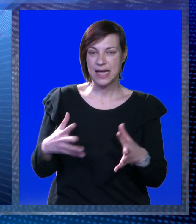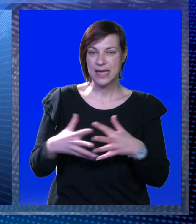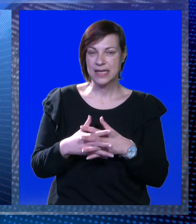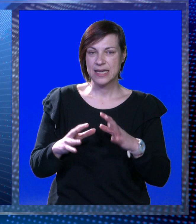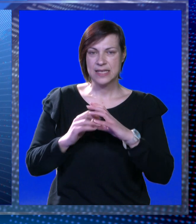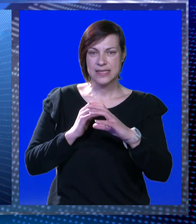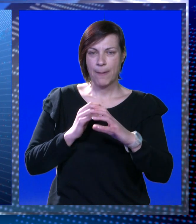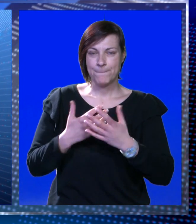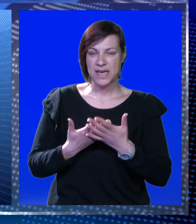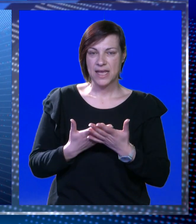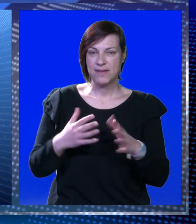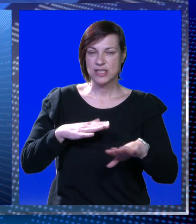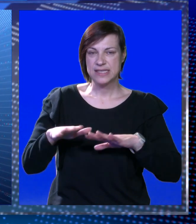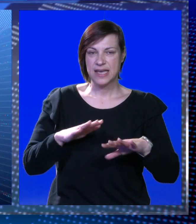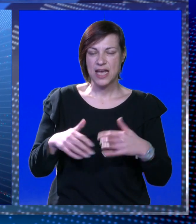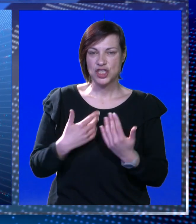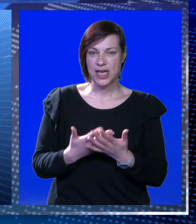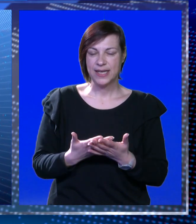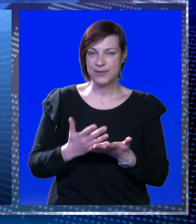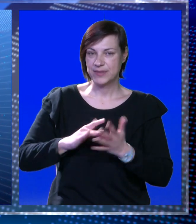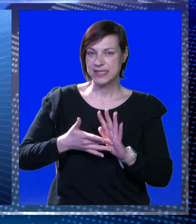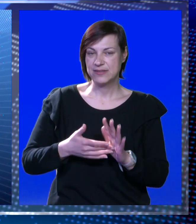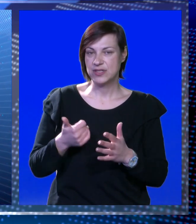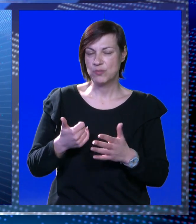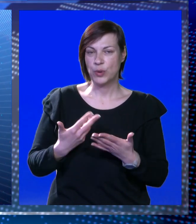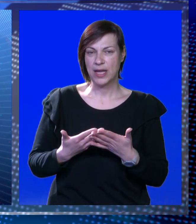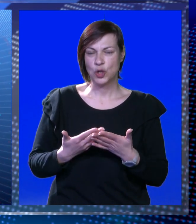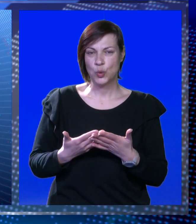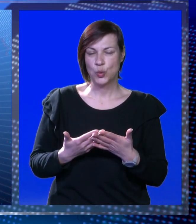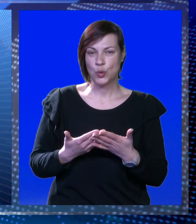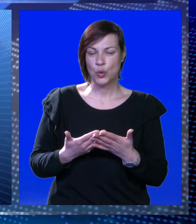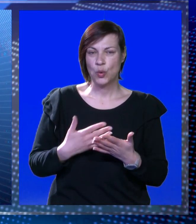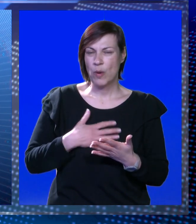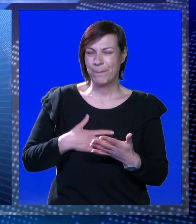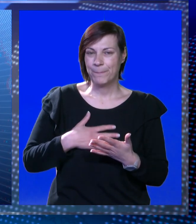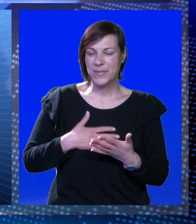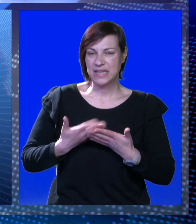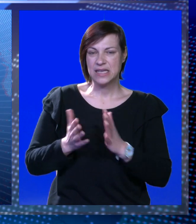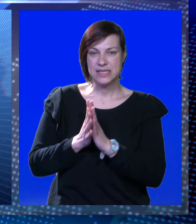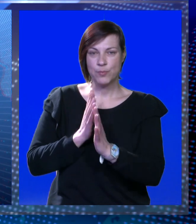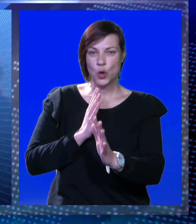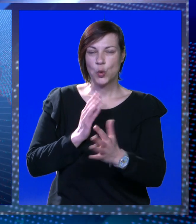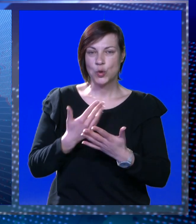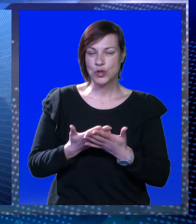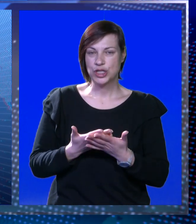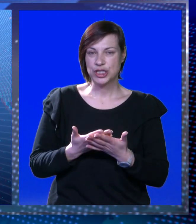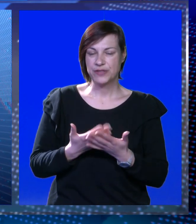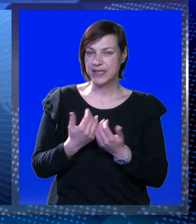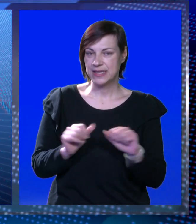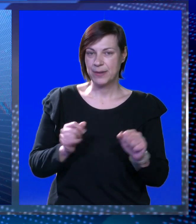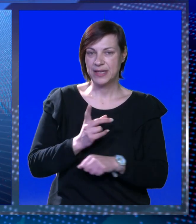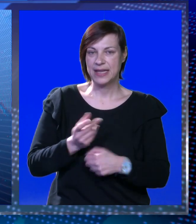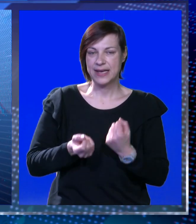gradski prijevoz, građani, svi smo jednu ruku patili zbog tijeg bužvi i tije